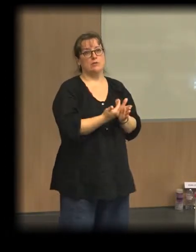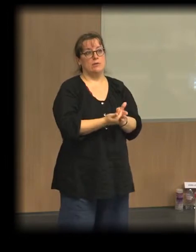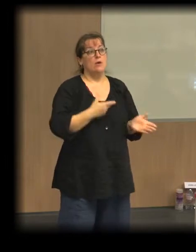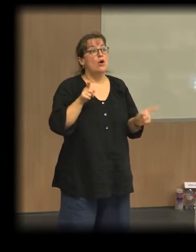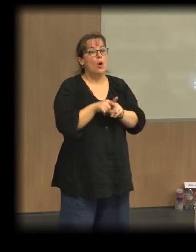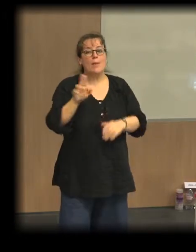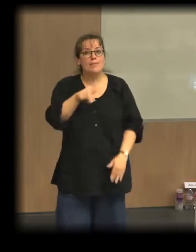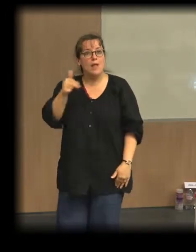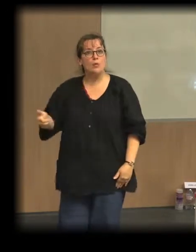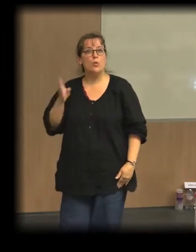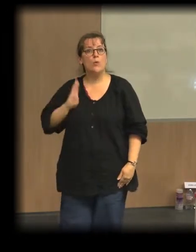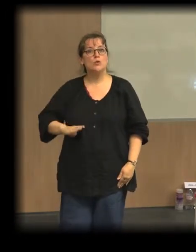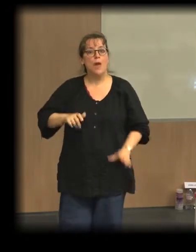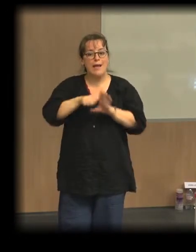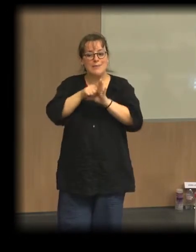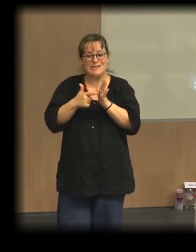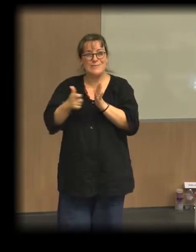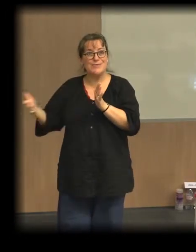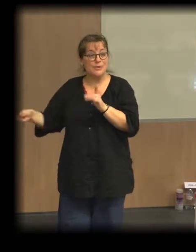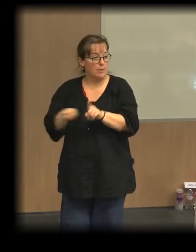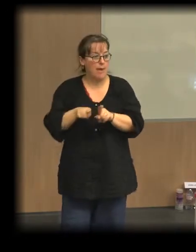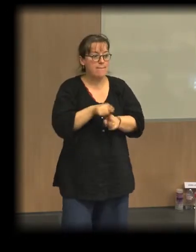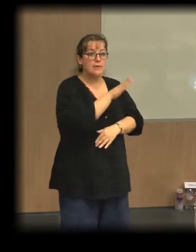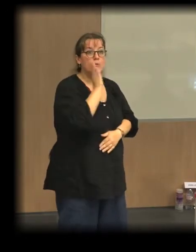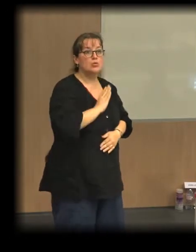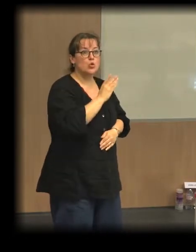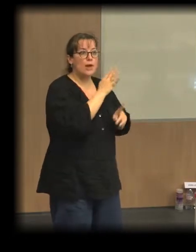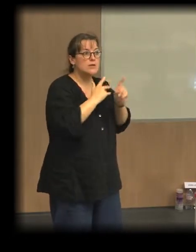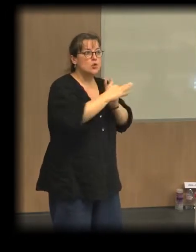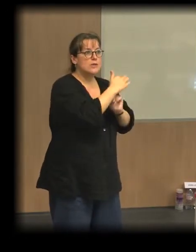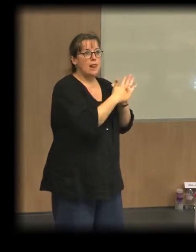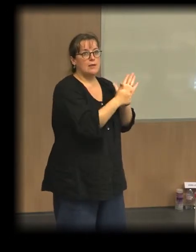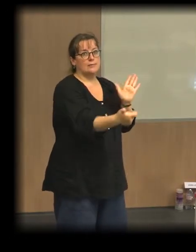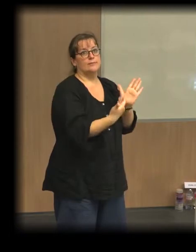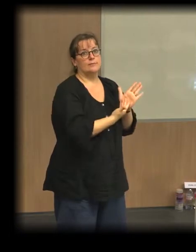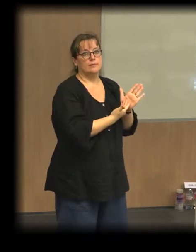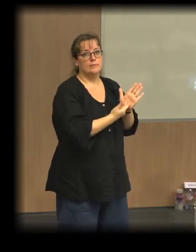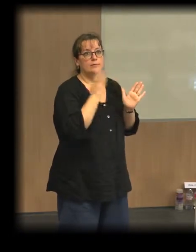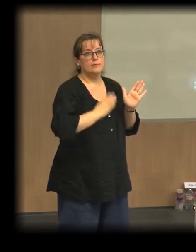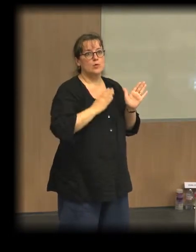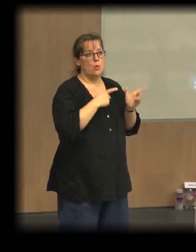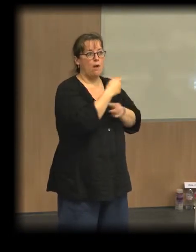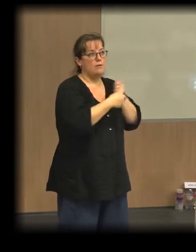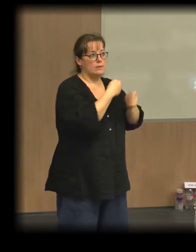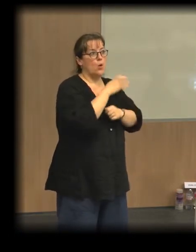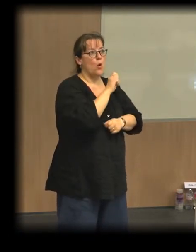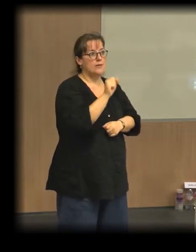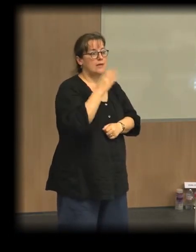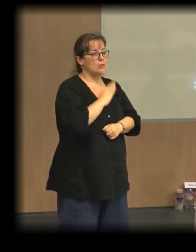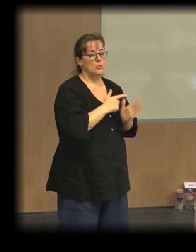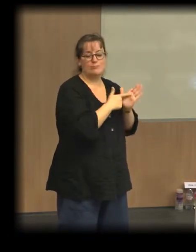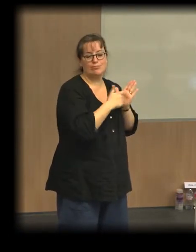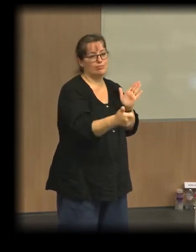biodiversité, mais nous avons également besoin d'une sociodiversité sur le plan économique et social et c'est ce à quoi peut